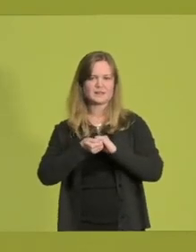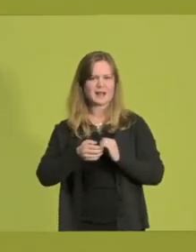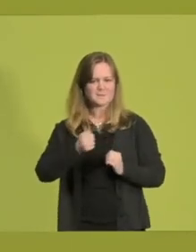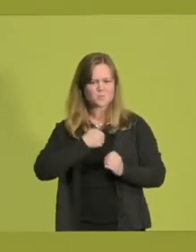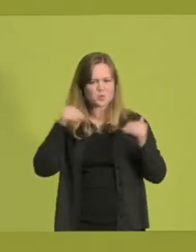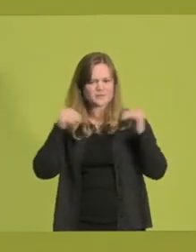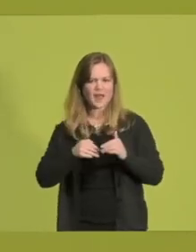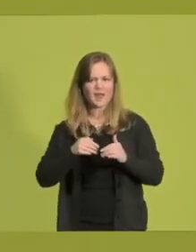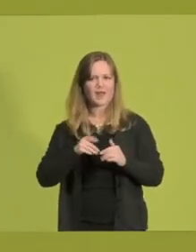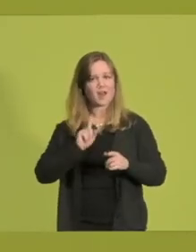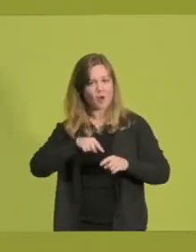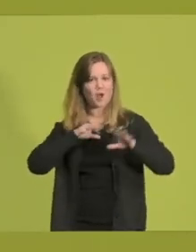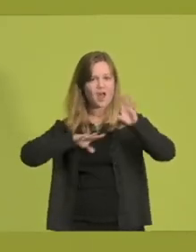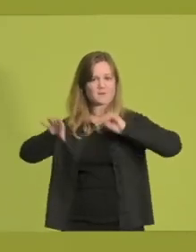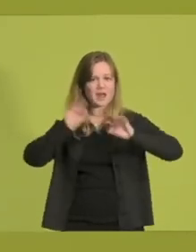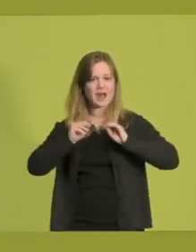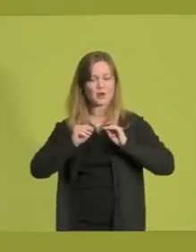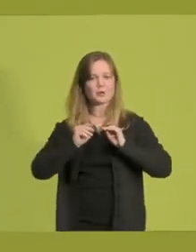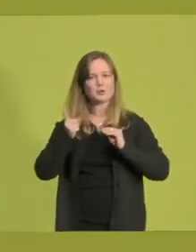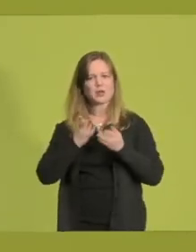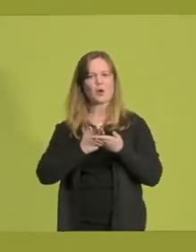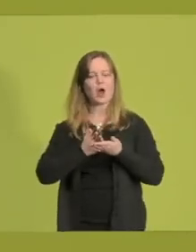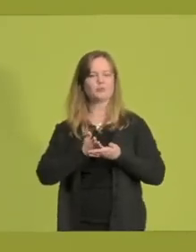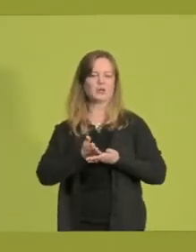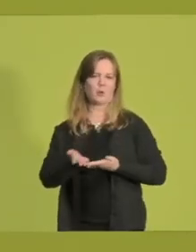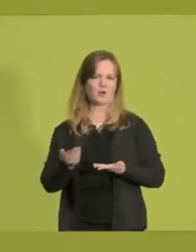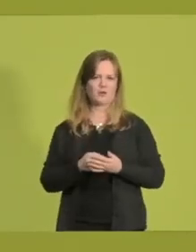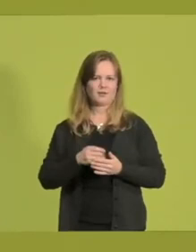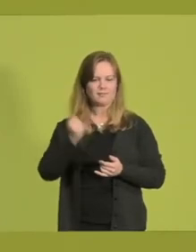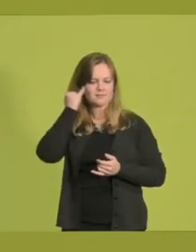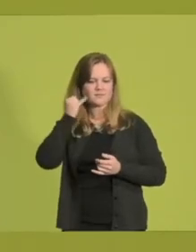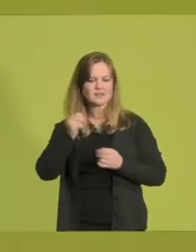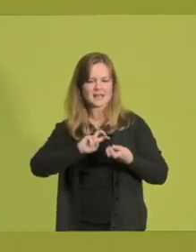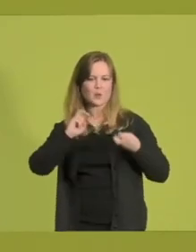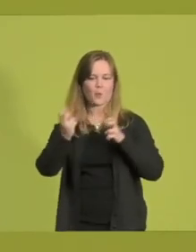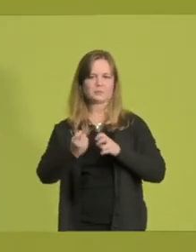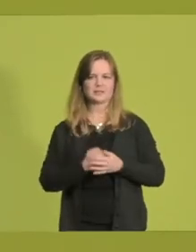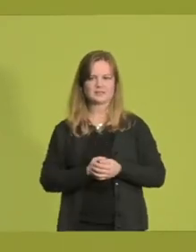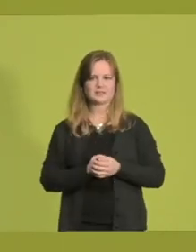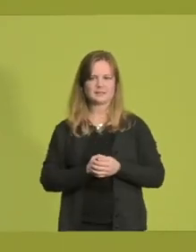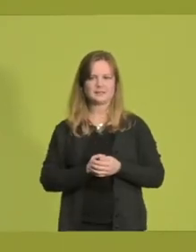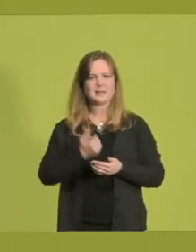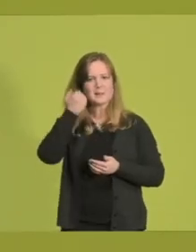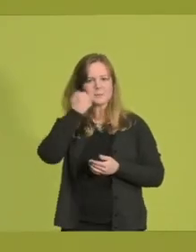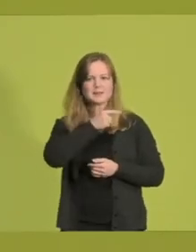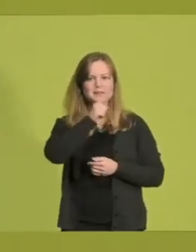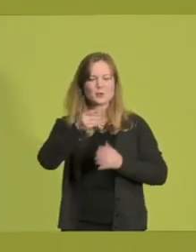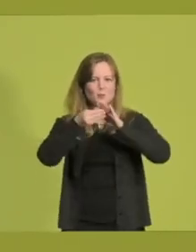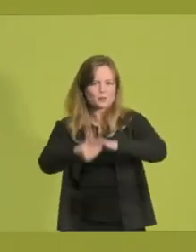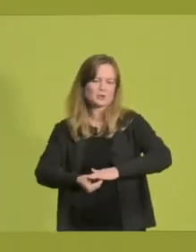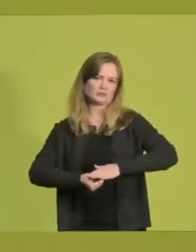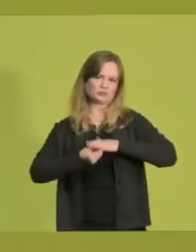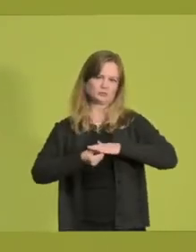Mut, die Erfahrung und die Ausdauer, unsere Ideen auch umzusetzen. Und dafür bitte ich um eure Unterstützung.